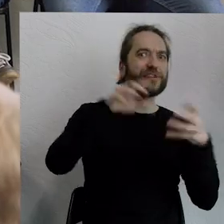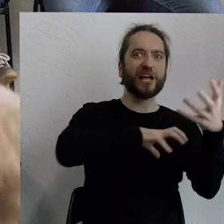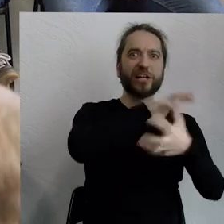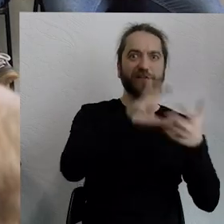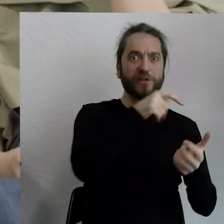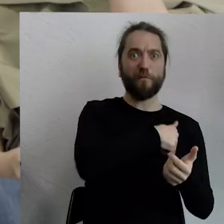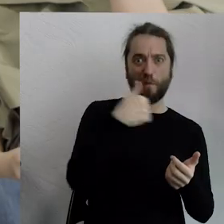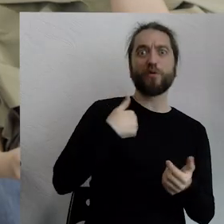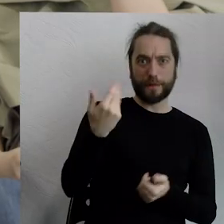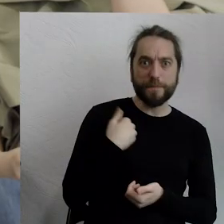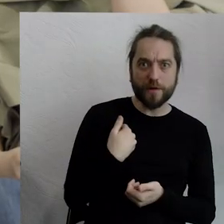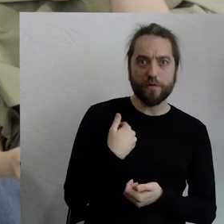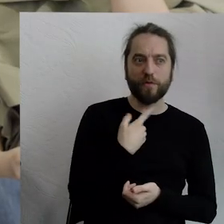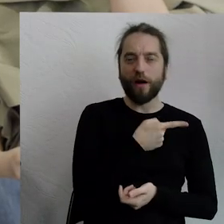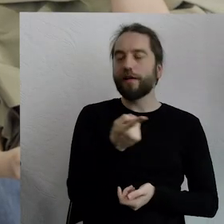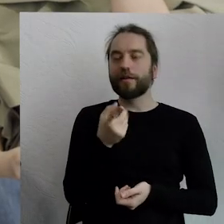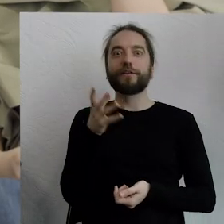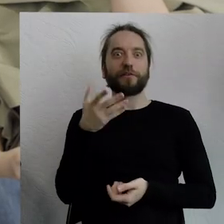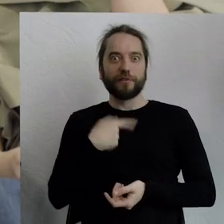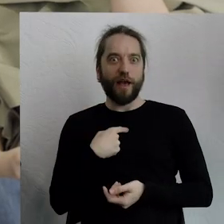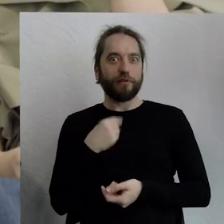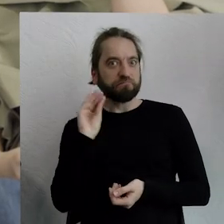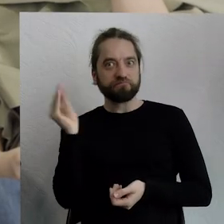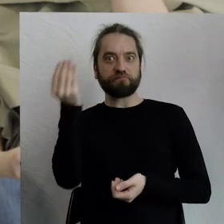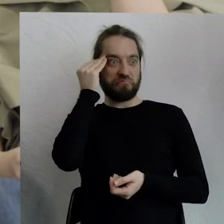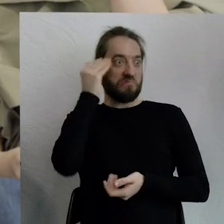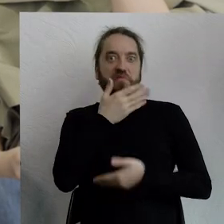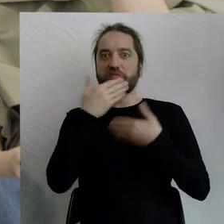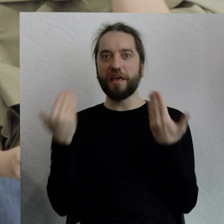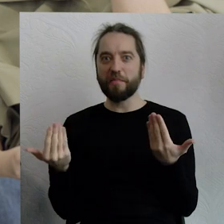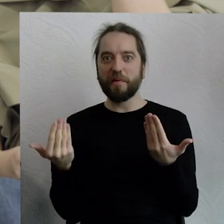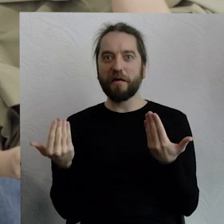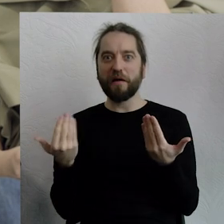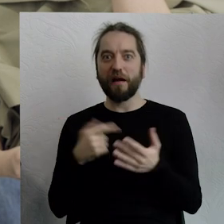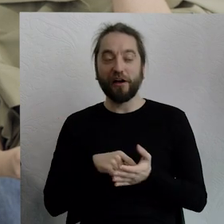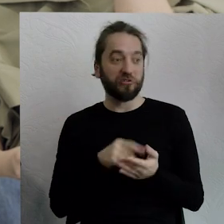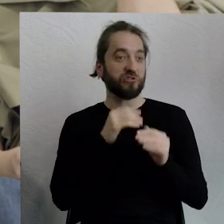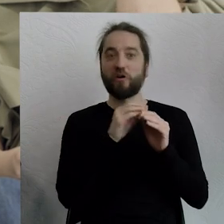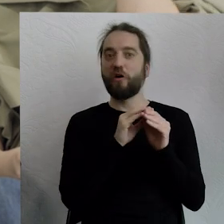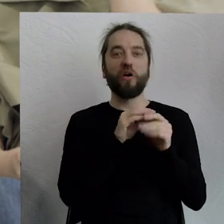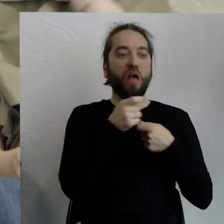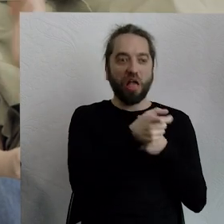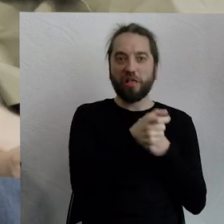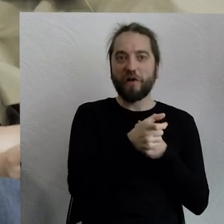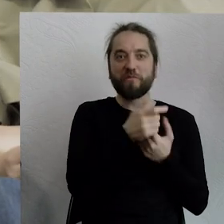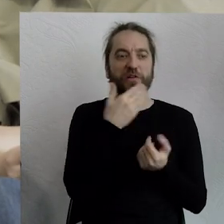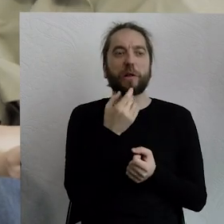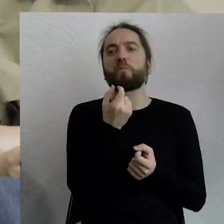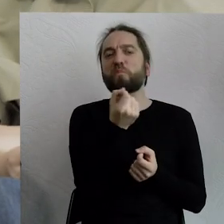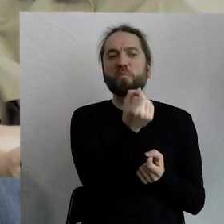stosunku do innych. I dowiaduję się, że już nie istnieją właściwie zwierzęta tak zwane hodowlane. Te pojedyncze, które zostały jeszcze,